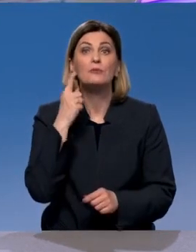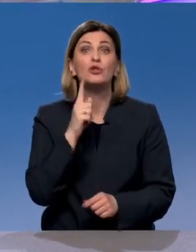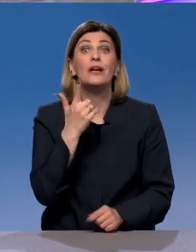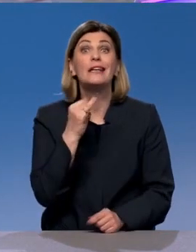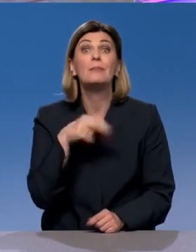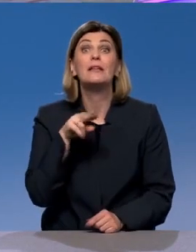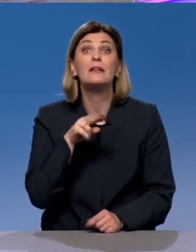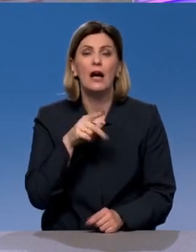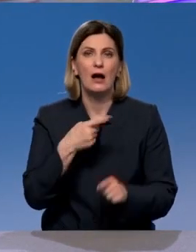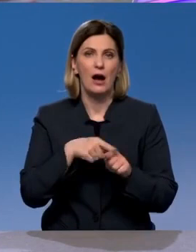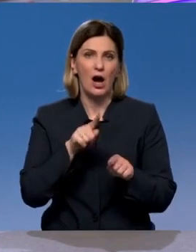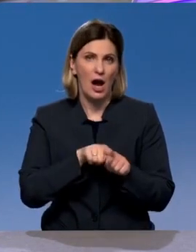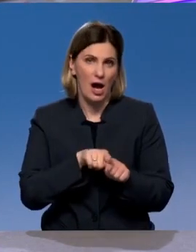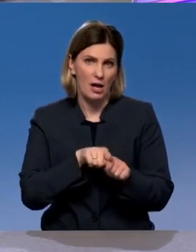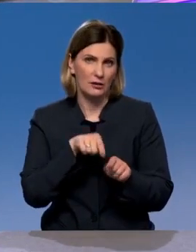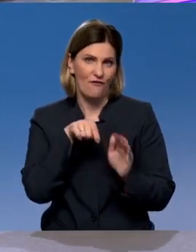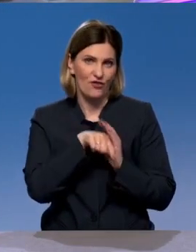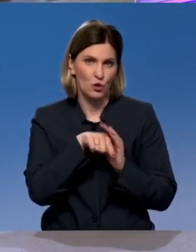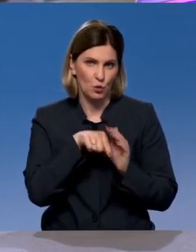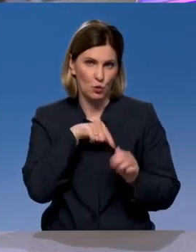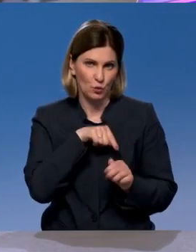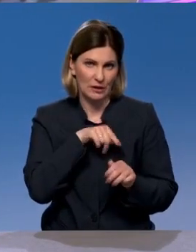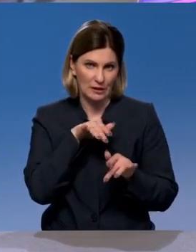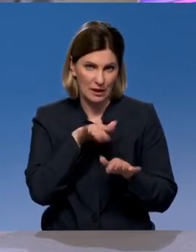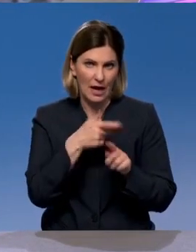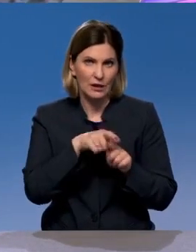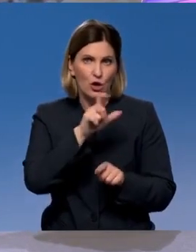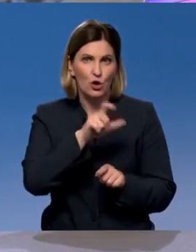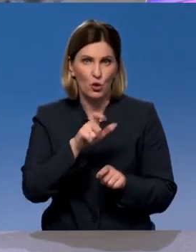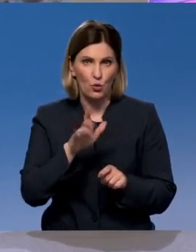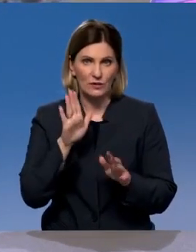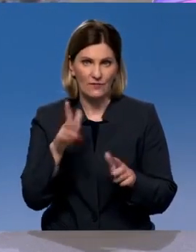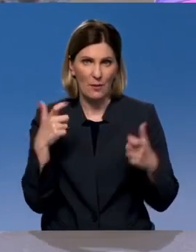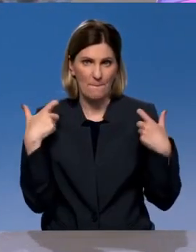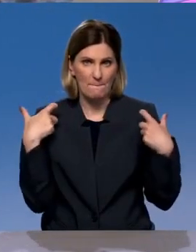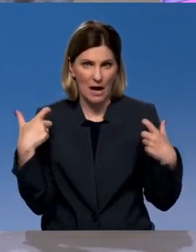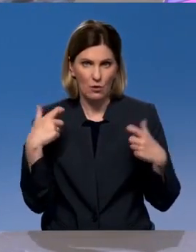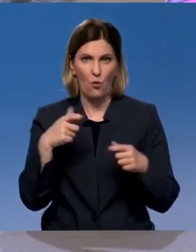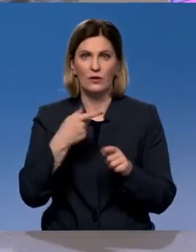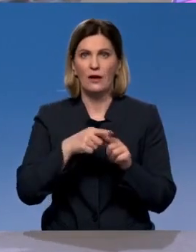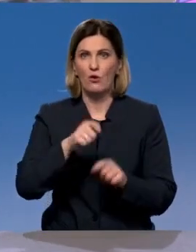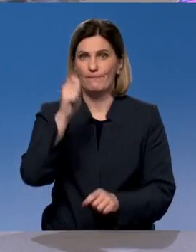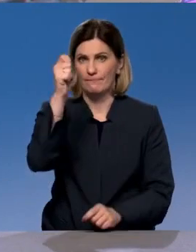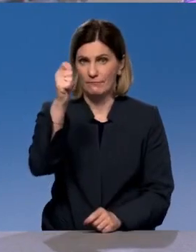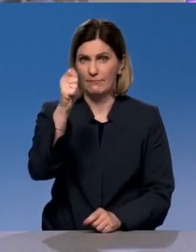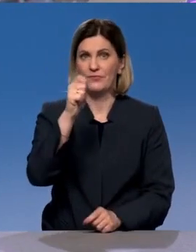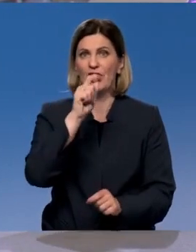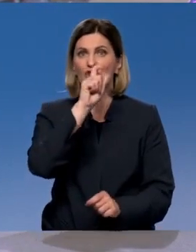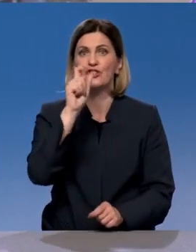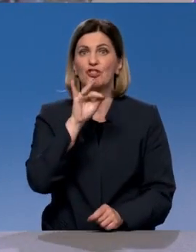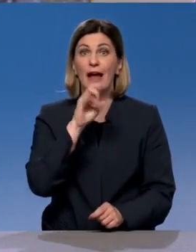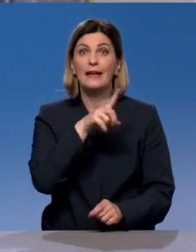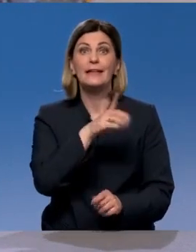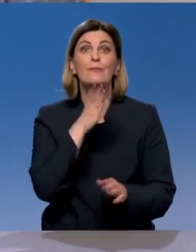подразделение Министерства внутренних дел, это люди в погонах, это люди с полосатым железлом, которые могут останавливать автомобиль,